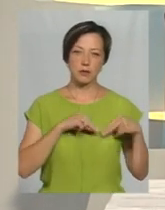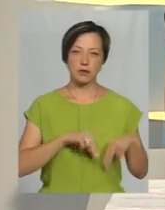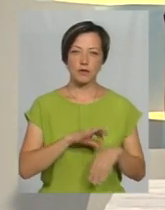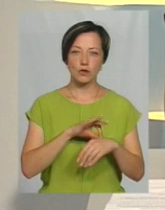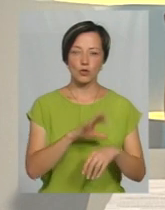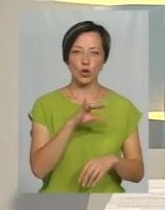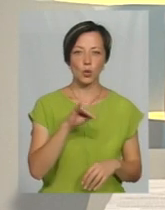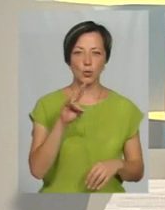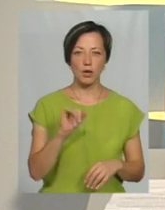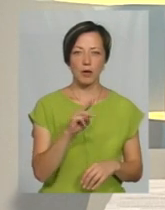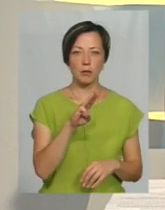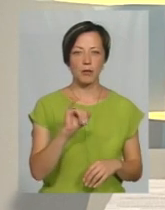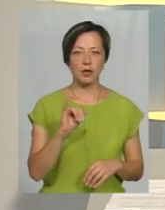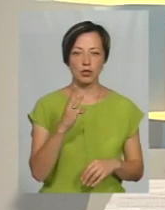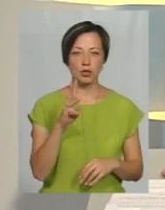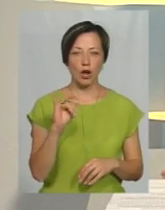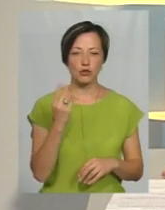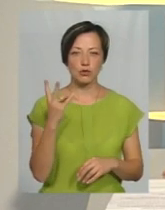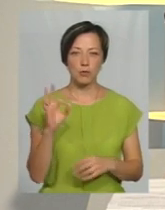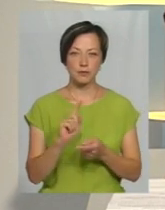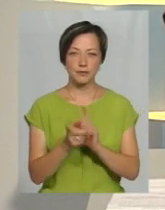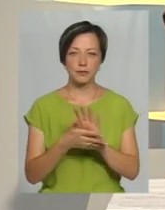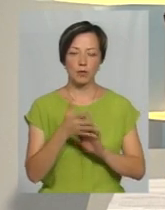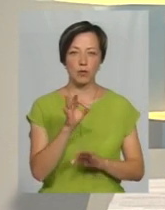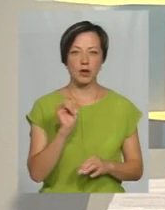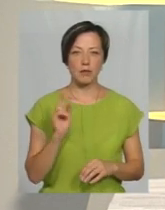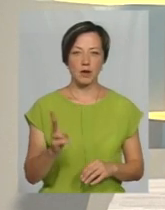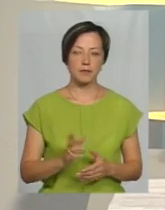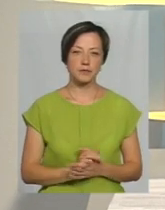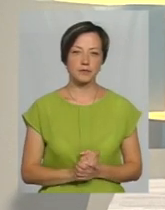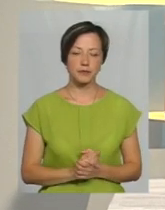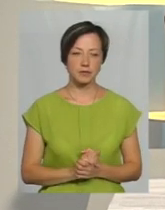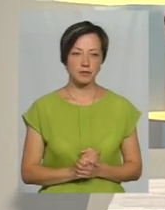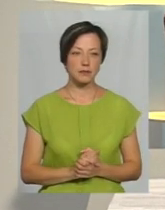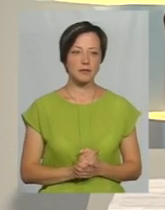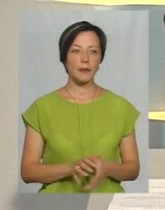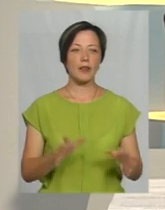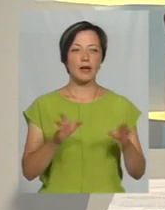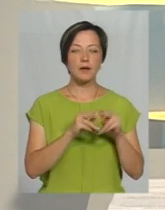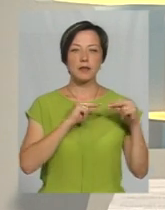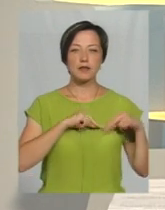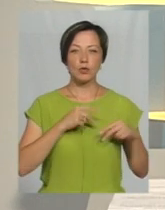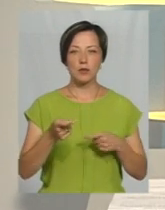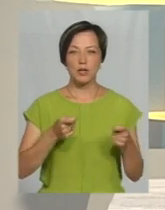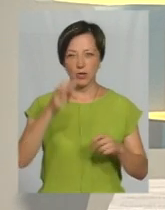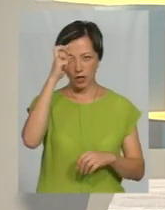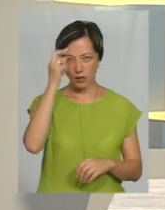у студії працює ведучий юна мітражко, перекладає на жестову мову Ольга Рибак. Співробітники управління